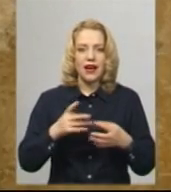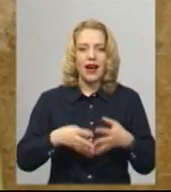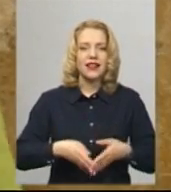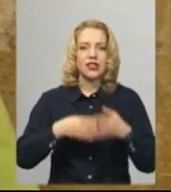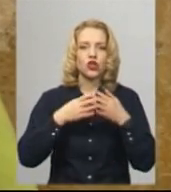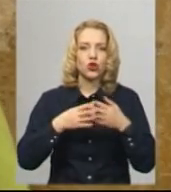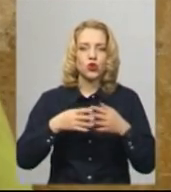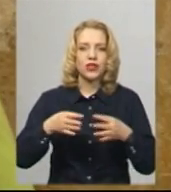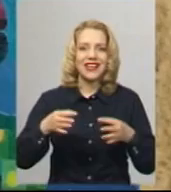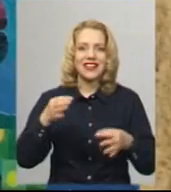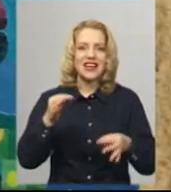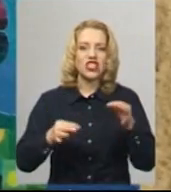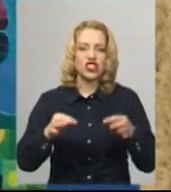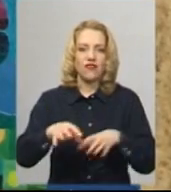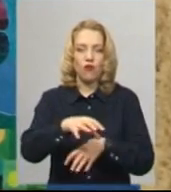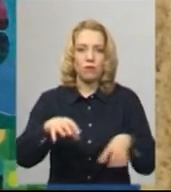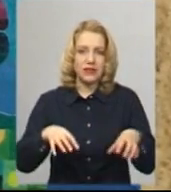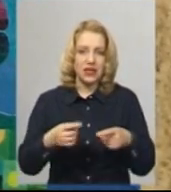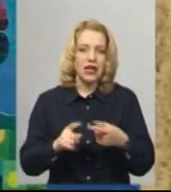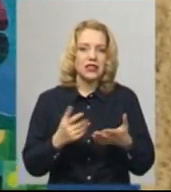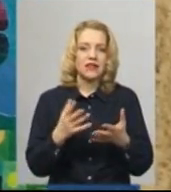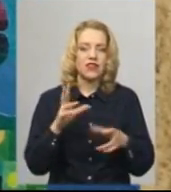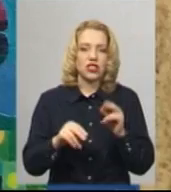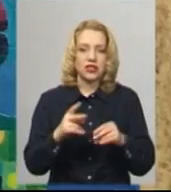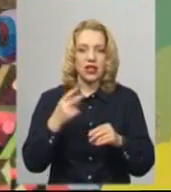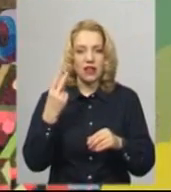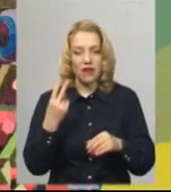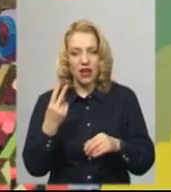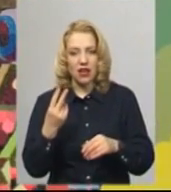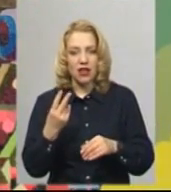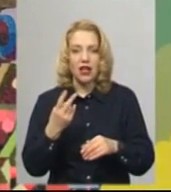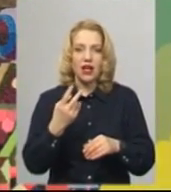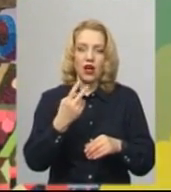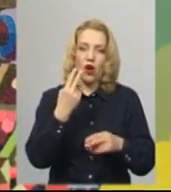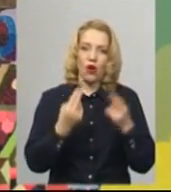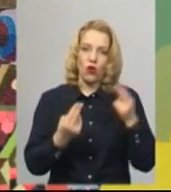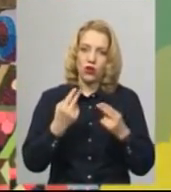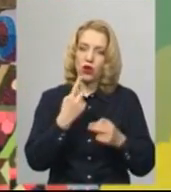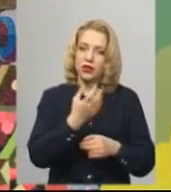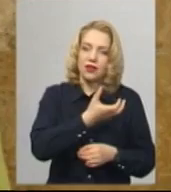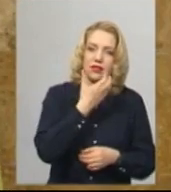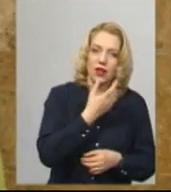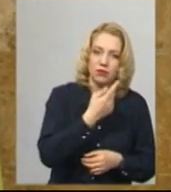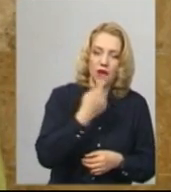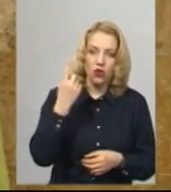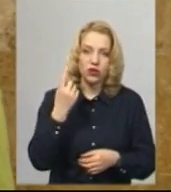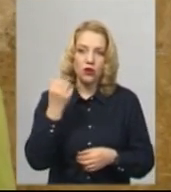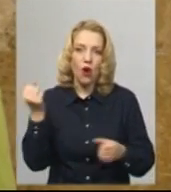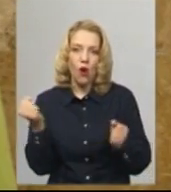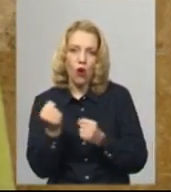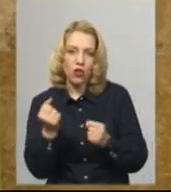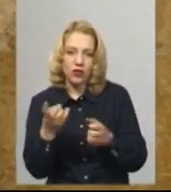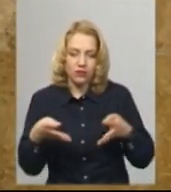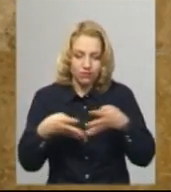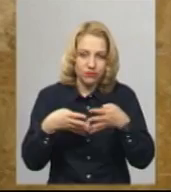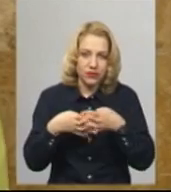Картина поділена на два рівні, і один кольор має бути тепліший, другий холодніший. І це треба трішки добре погратися